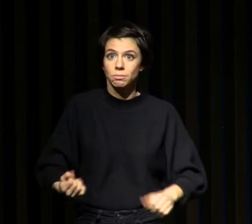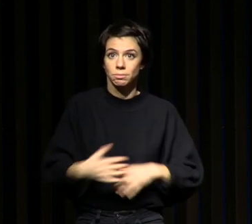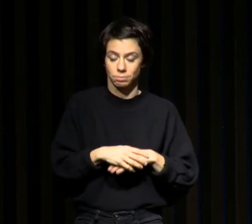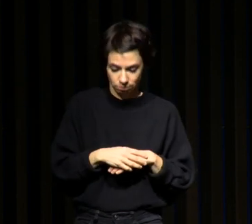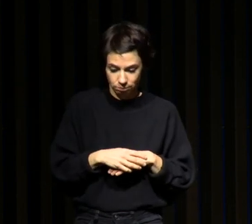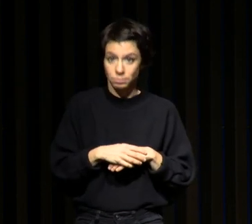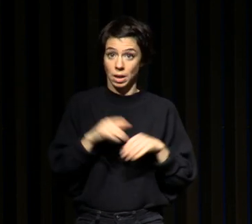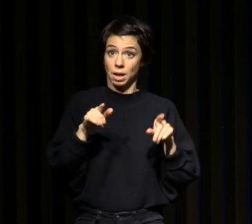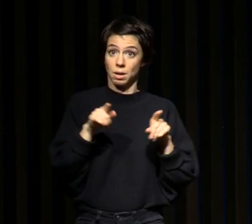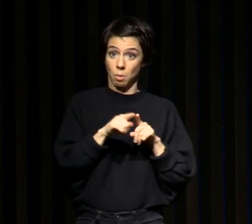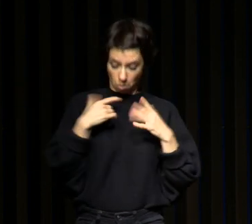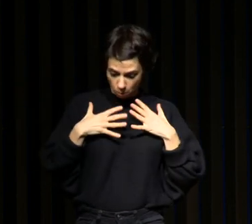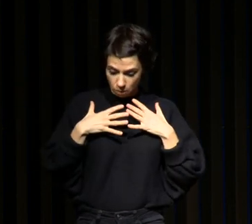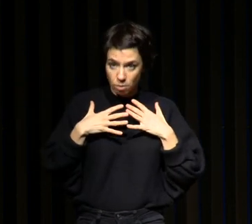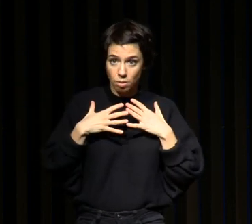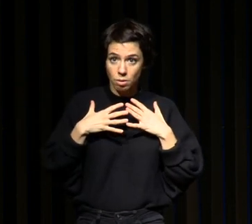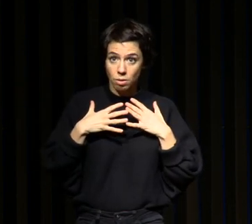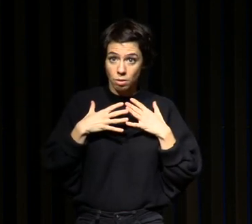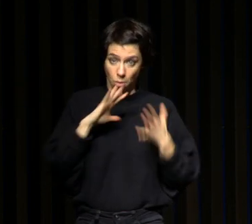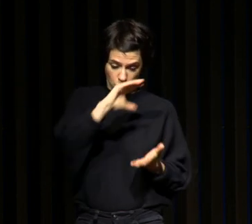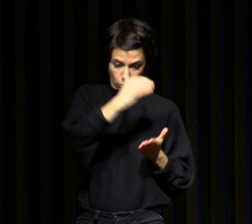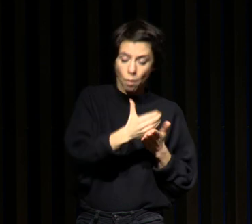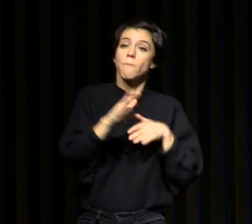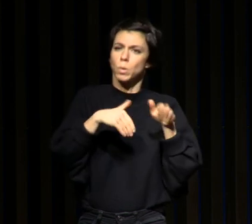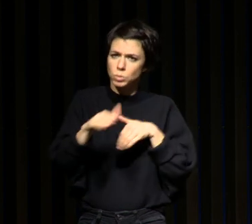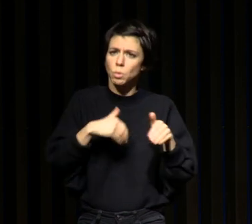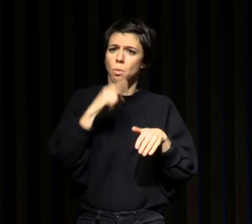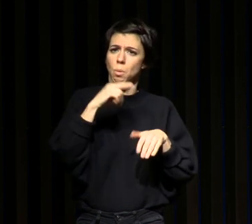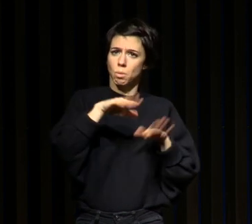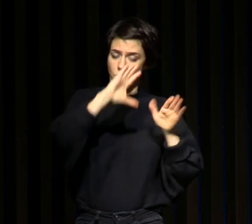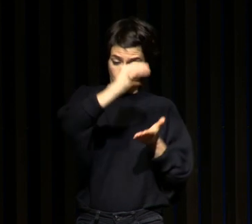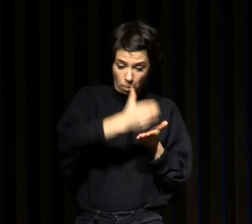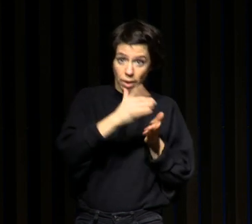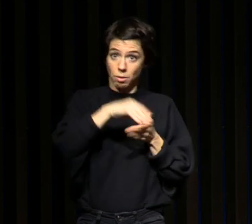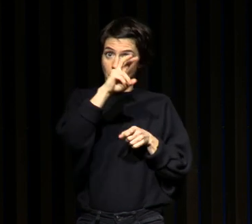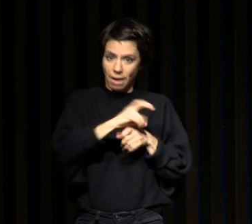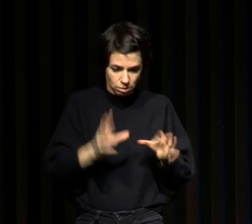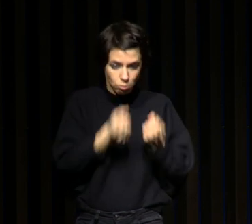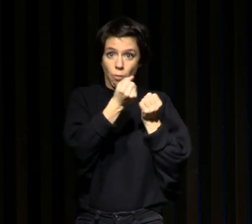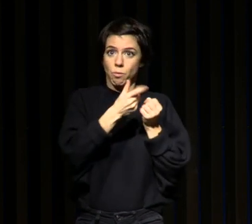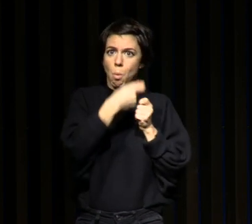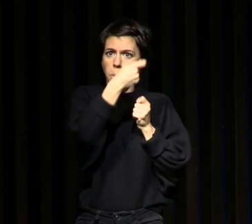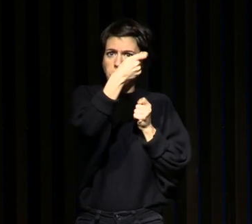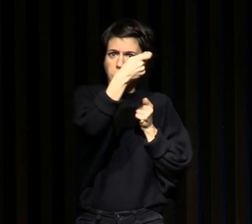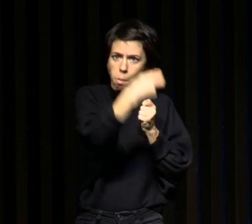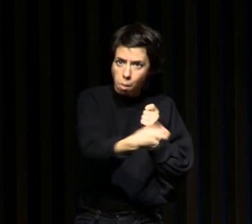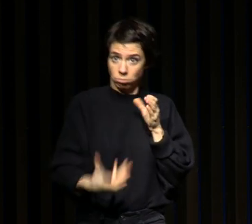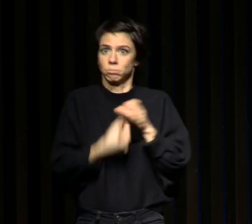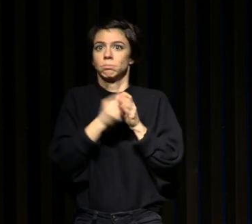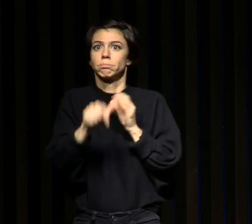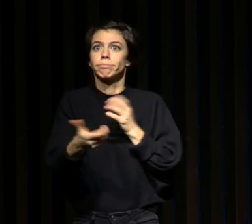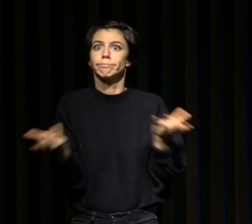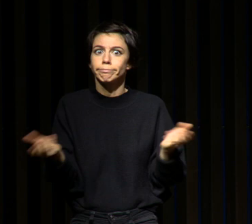maintenir ces fonctions prépondérantes du sommeil dont on parlera ultérieurement. Alors, un autre élément très